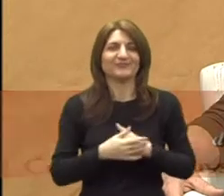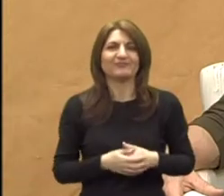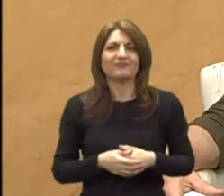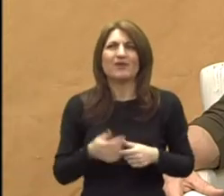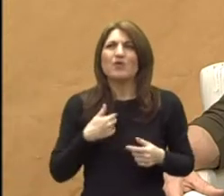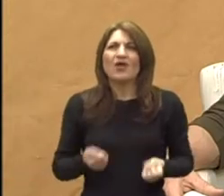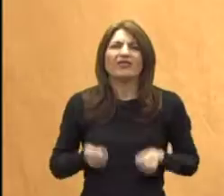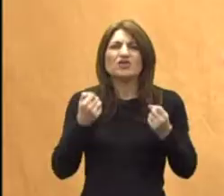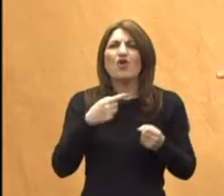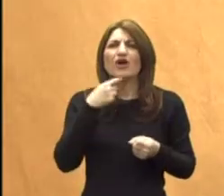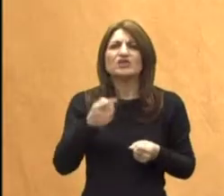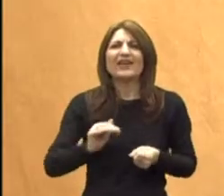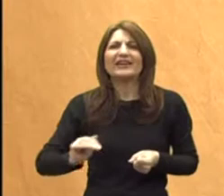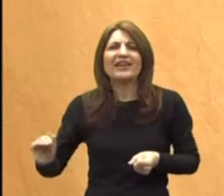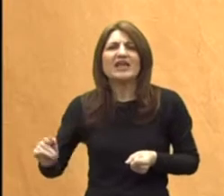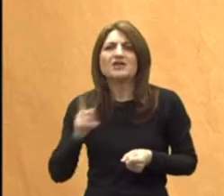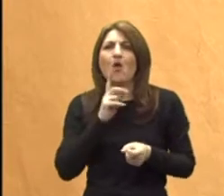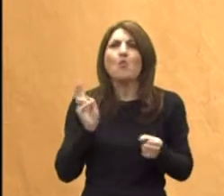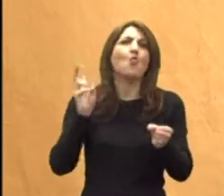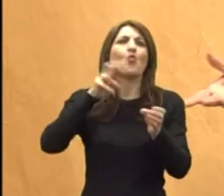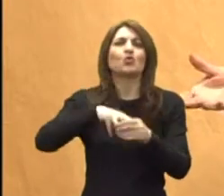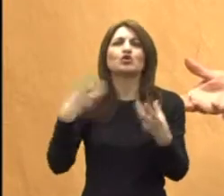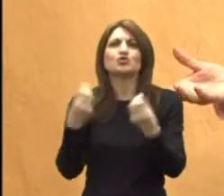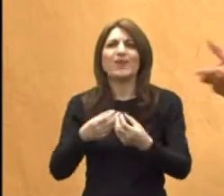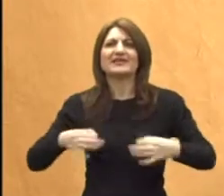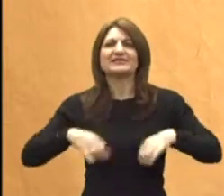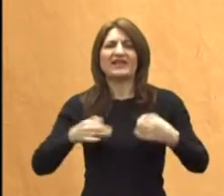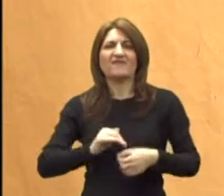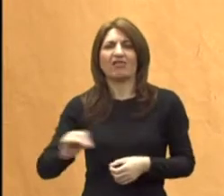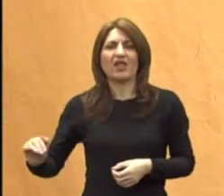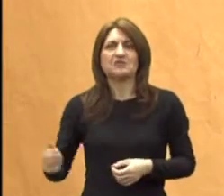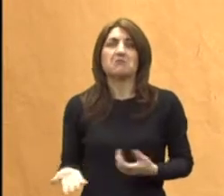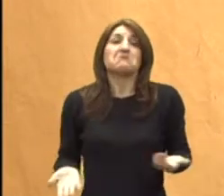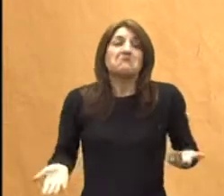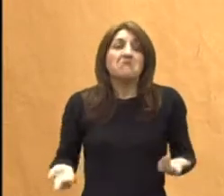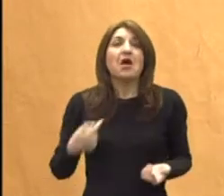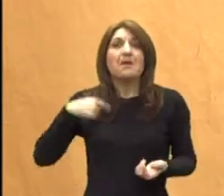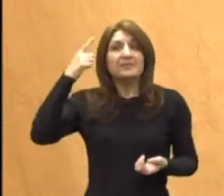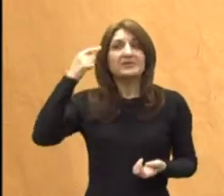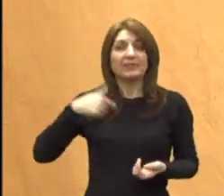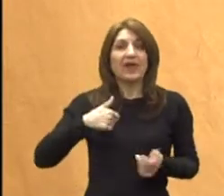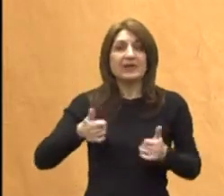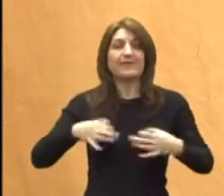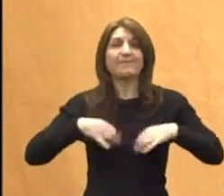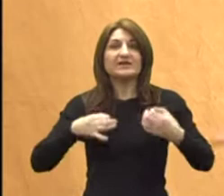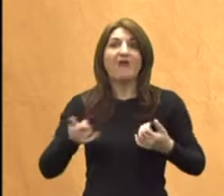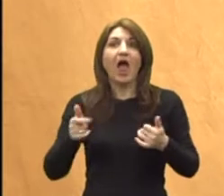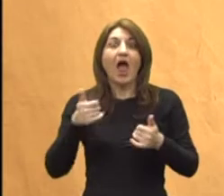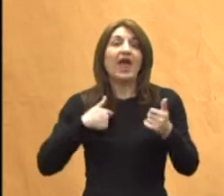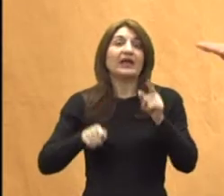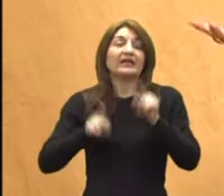teško reći. Djeca se uključuju sa zdravom djecom. Mogu vam ja reći da mi koji mislimo da smo zdravi smo nekad malo skrenuti.